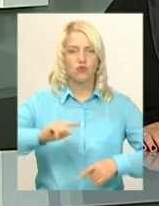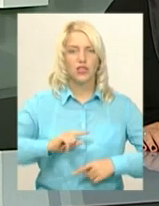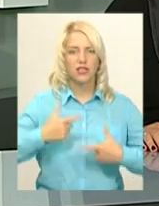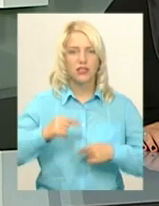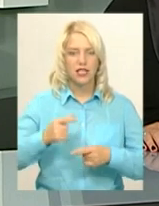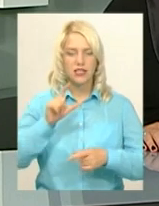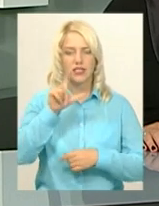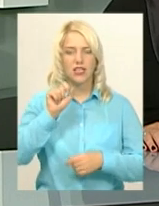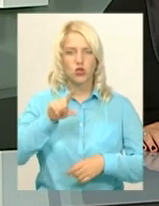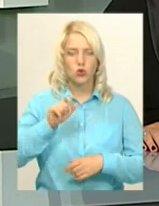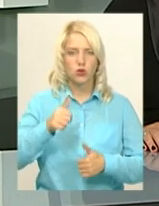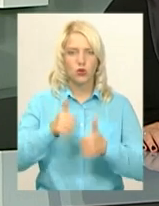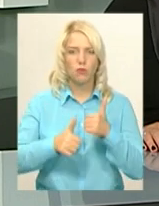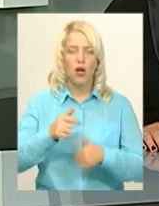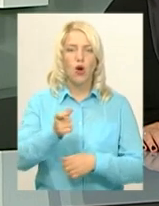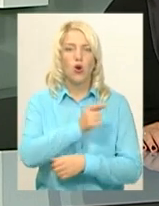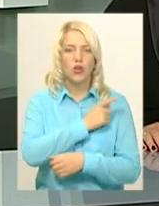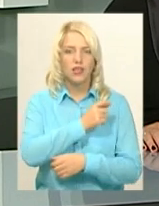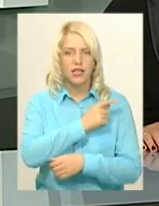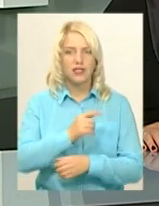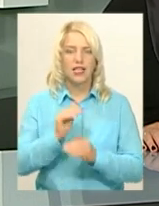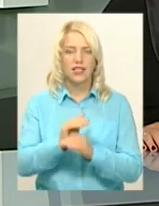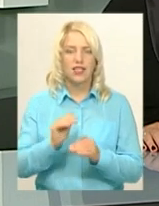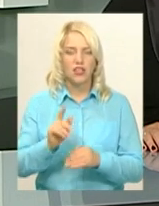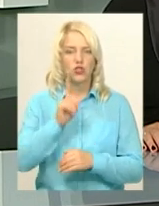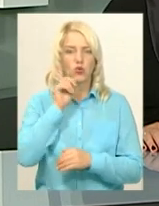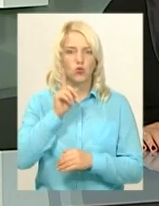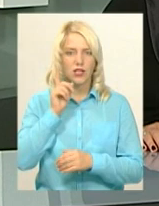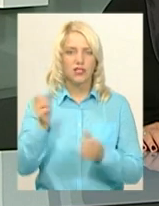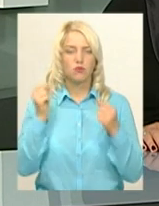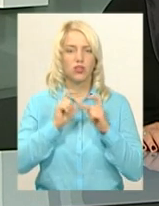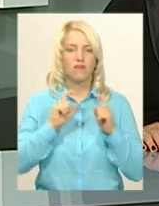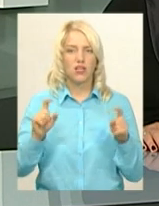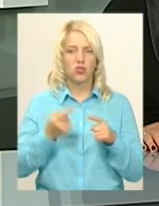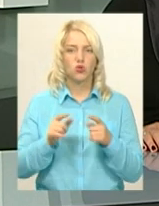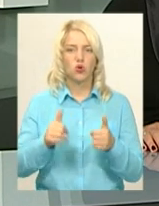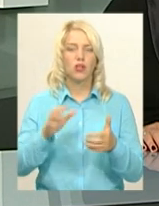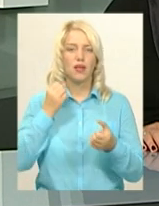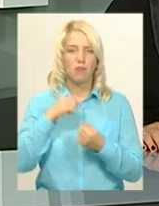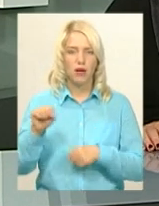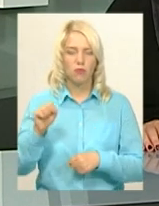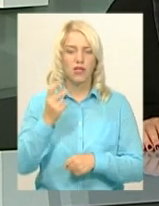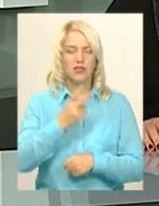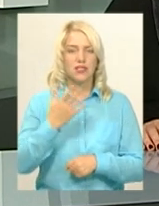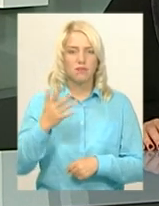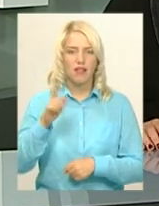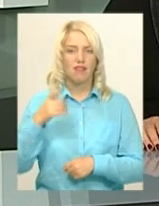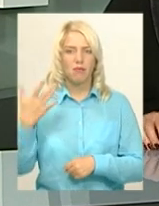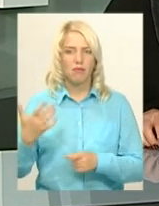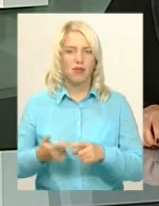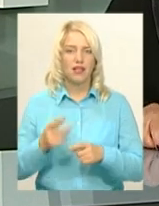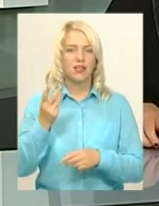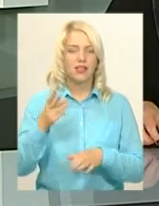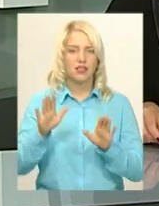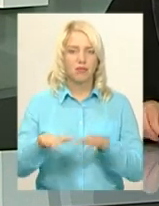за золото суперничали з Одеської дитячо-юнацької спортивної школи і перемогли з рахунком 25 на 5. Третє місце в чемпіонаті